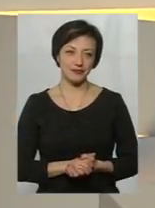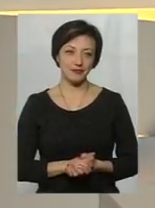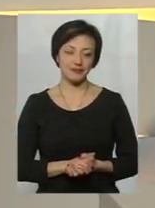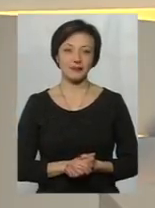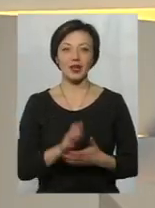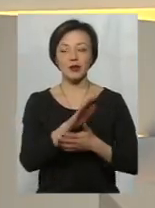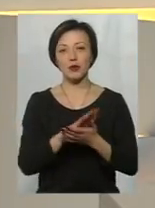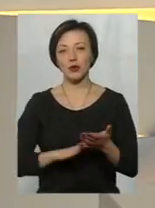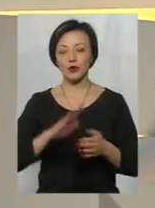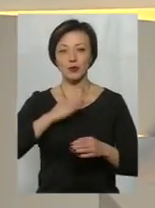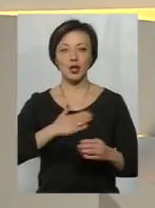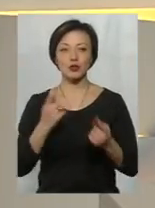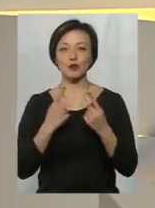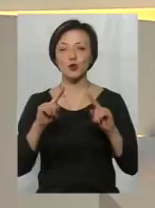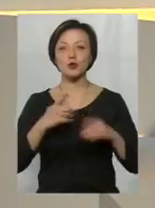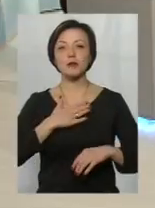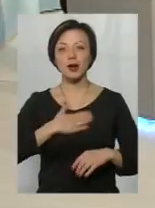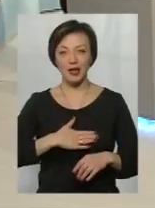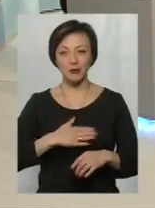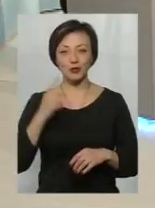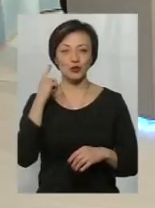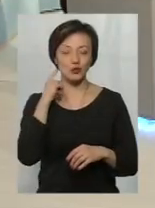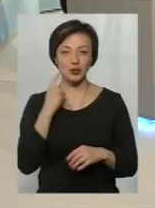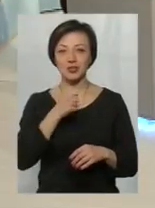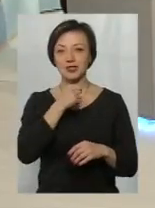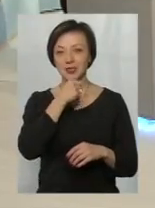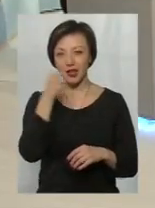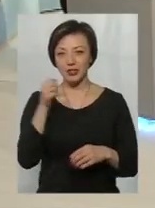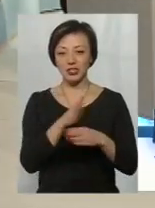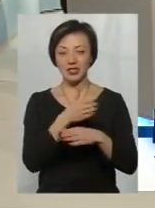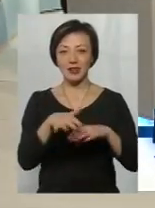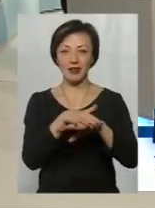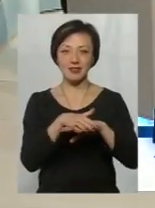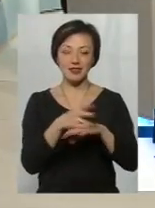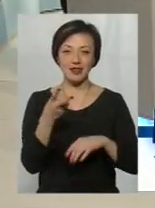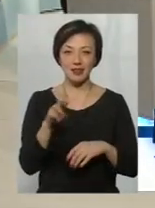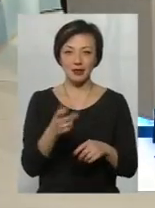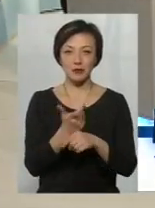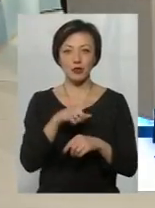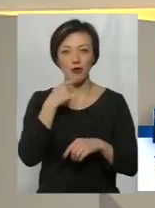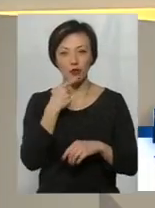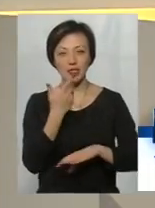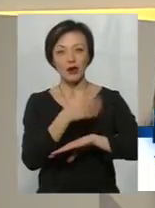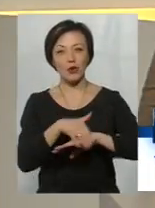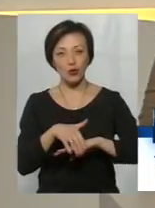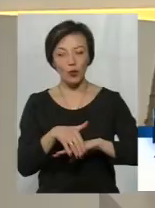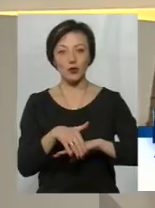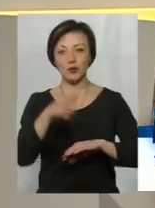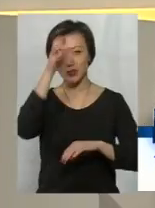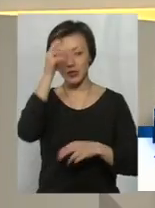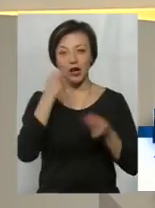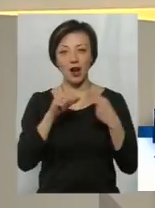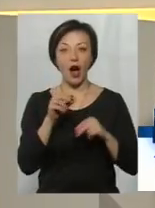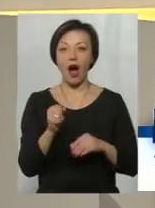Ми продовжуємо нашу розмову. Дуже приємно, до речі. Старша частина населення, вона так більше говорить, що все ж таки за кордоном освіта